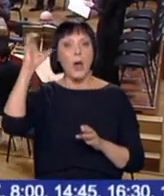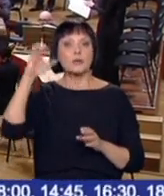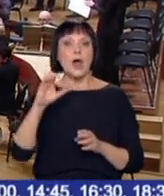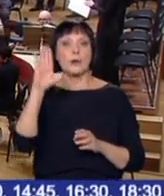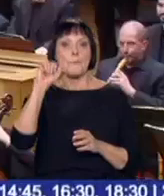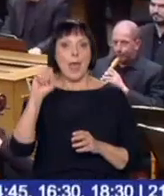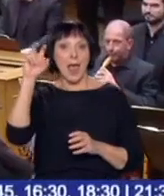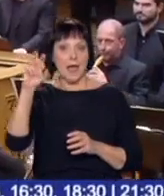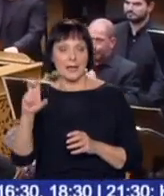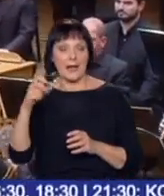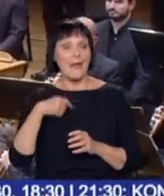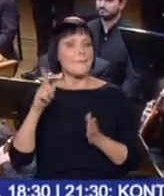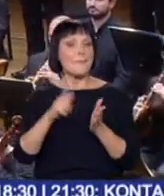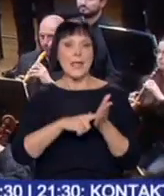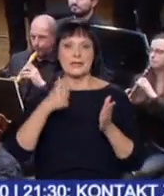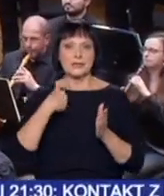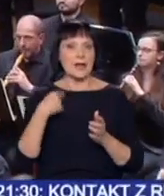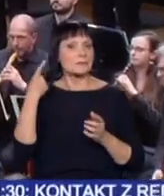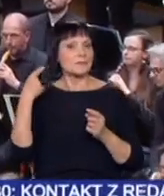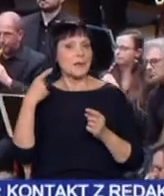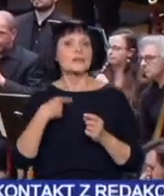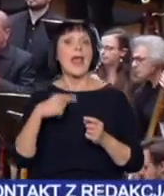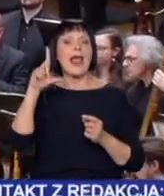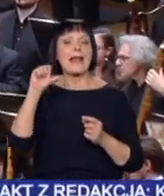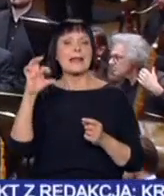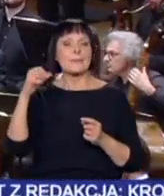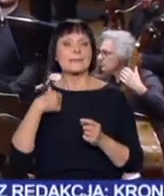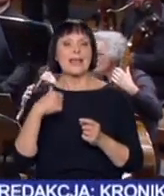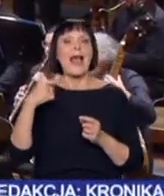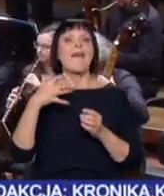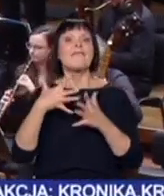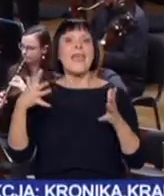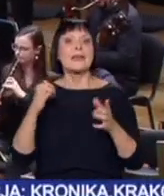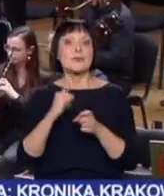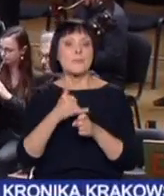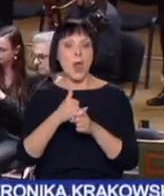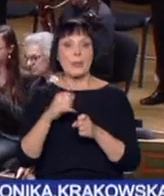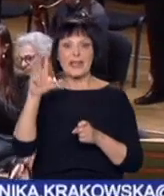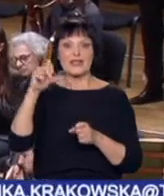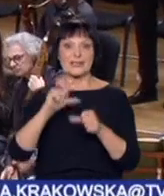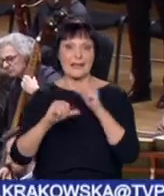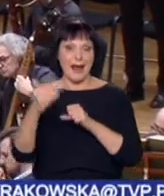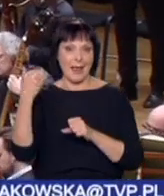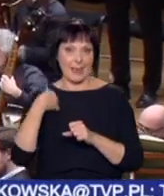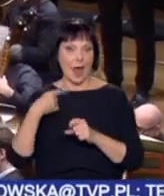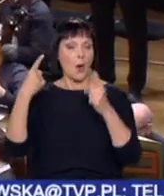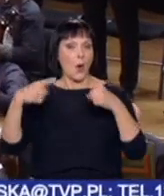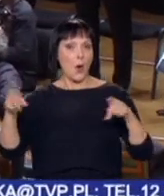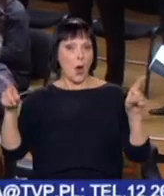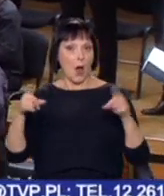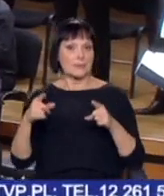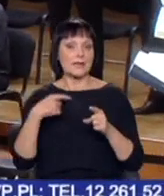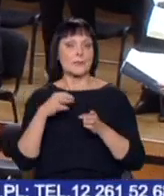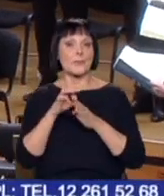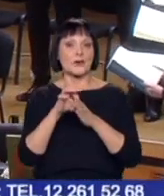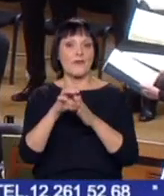Sebastiana Bacha. Po raz pierwszy zabrzmiała w Lipsku w Wielki Piątek dokładnie 300 lat temu. Koncert inaugurujący Misteria Paschalia